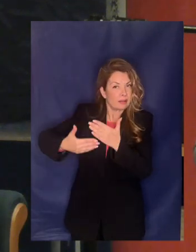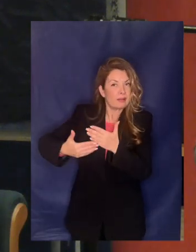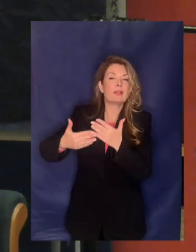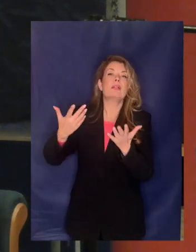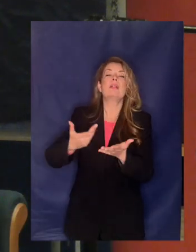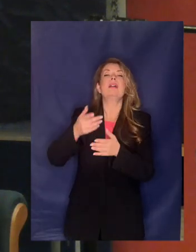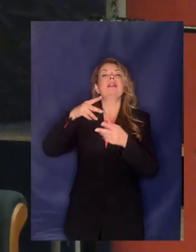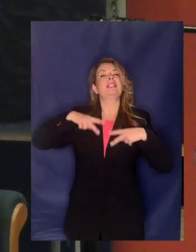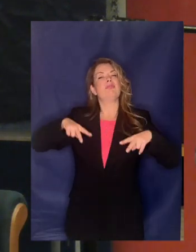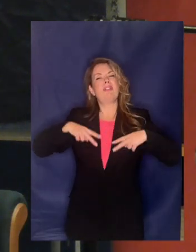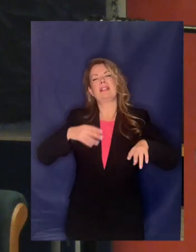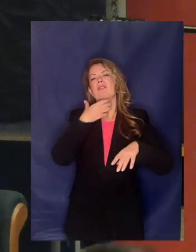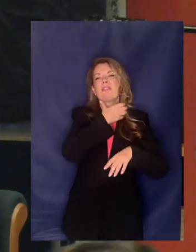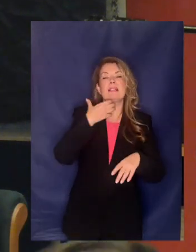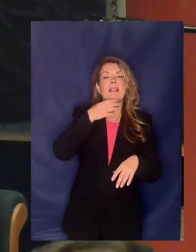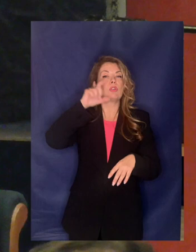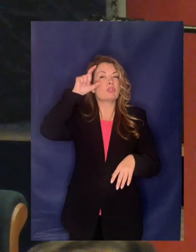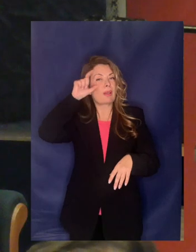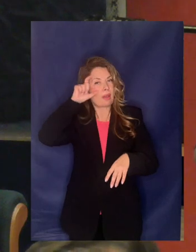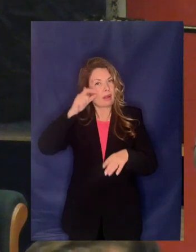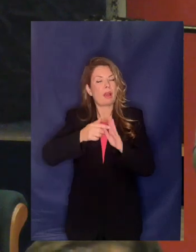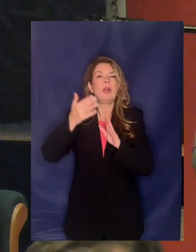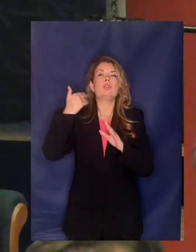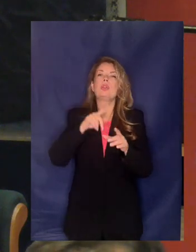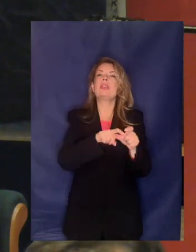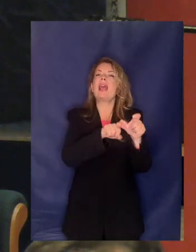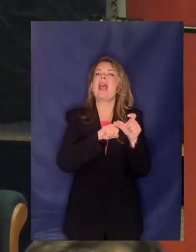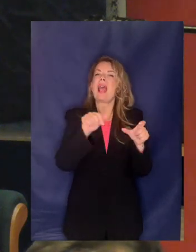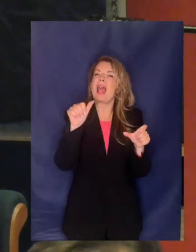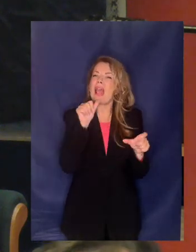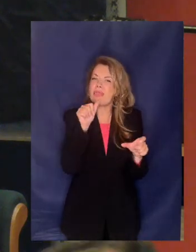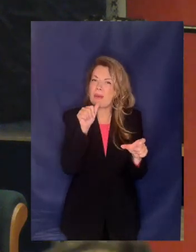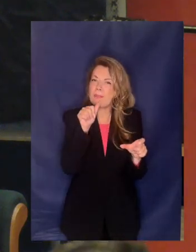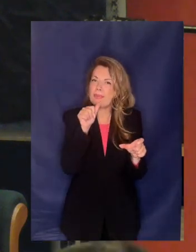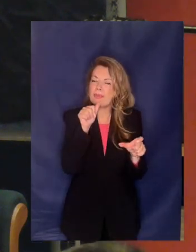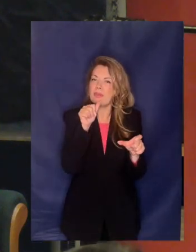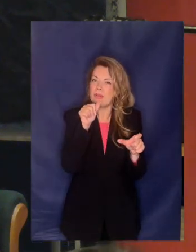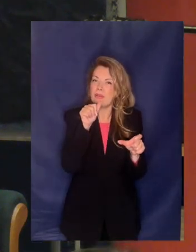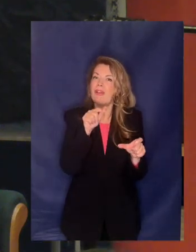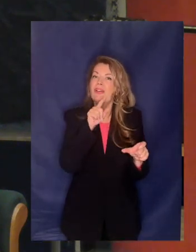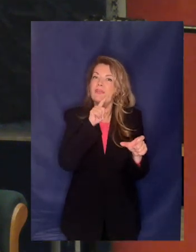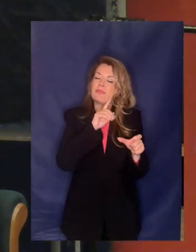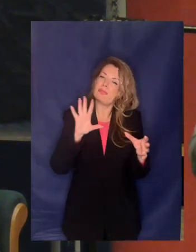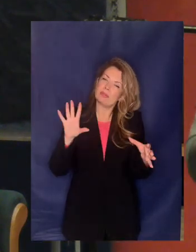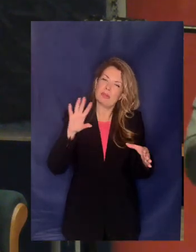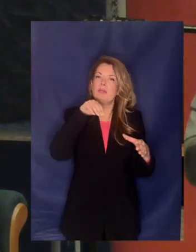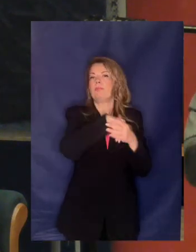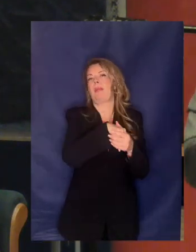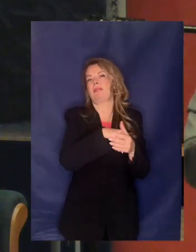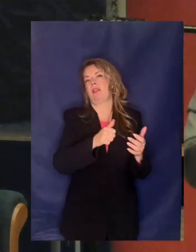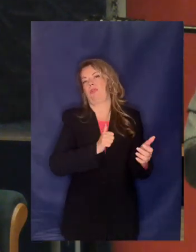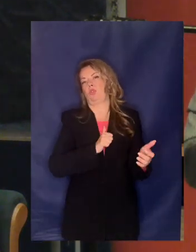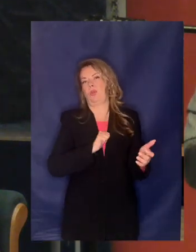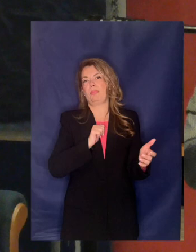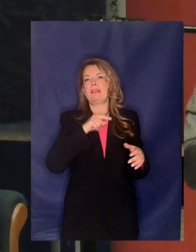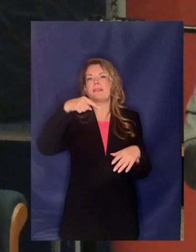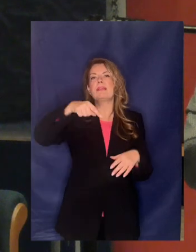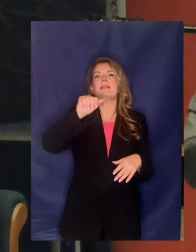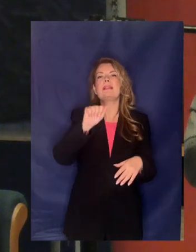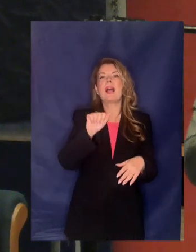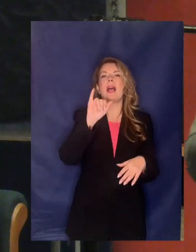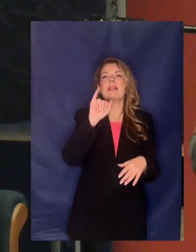Σαμαρά Βενιζέλου βάζει την ΕΕΔΑΠ μαζί με άλλες εταιρείες στο ΤΑΙΠΕΔ με στόχο την άμεση